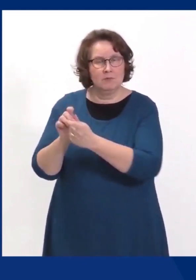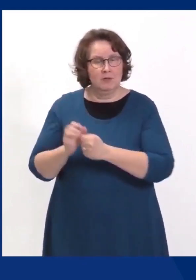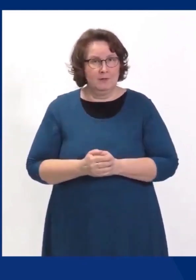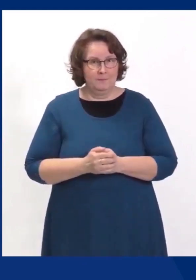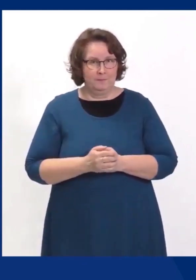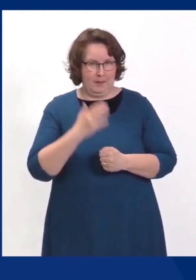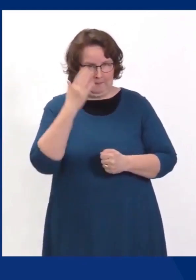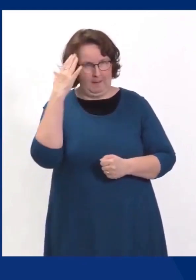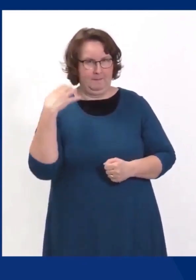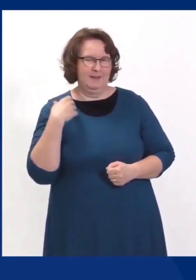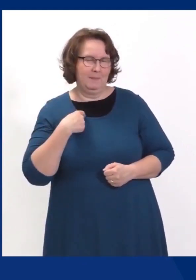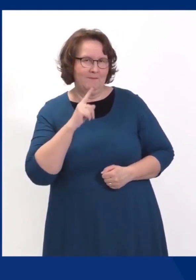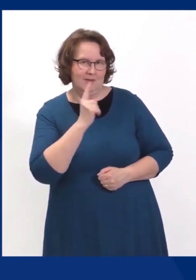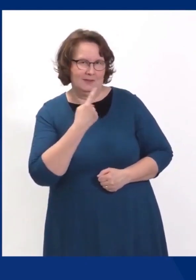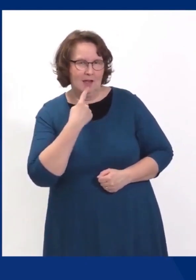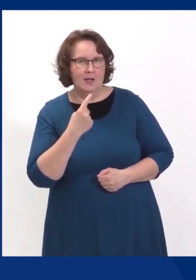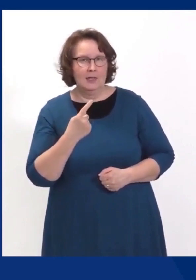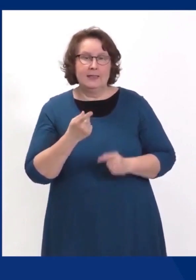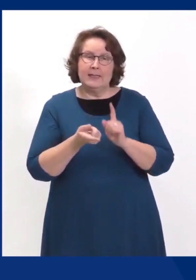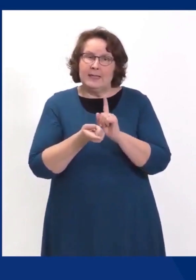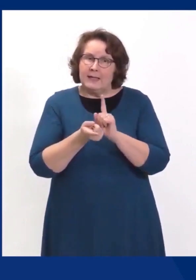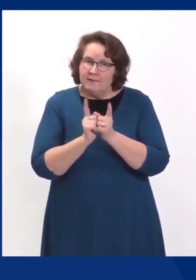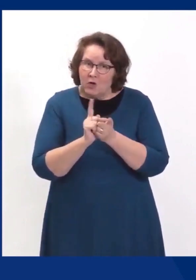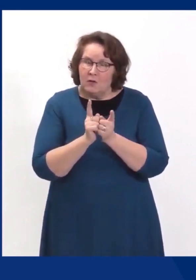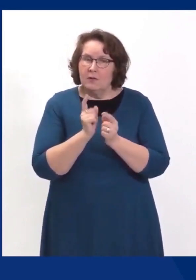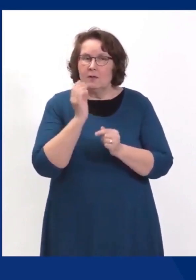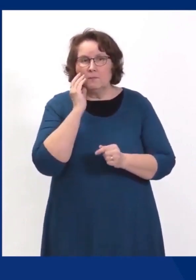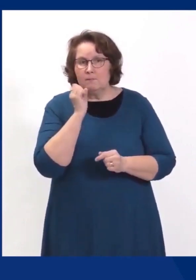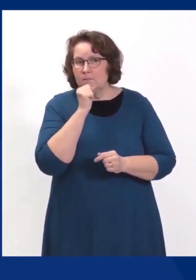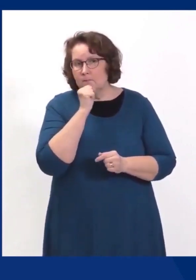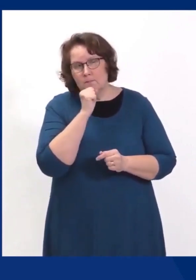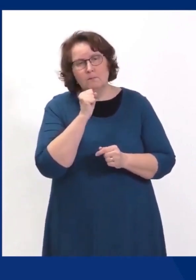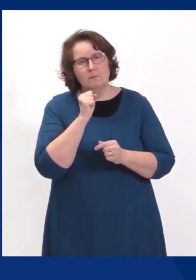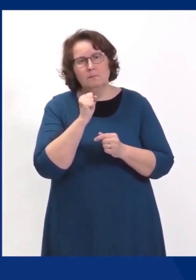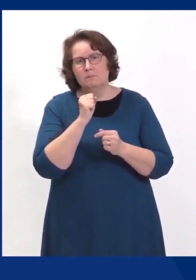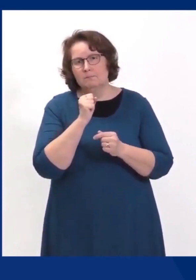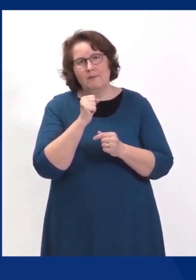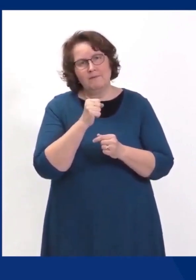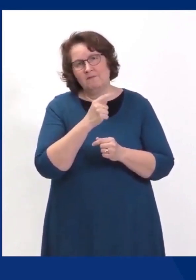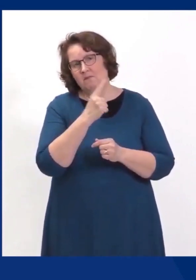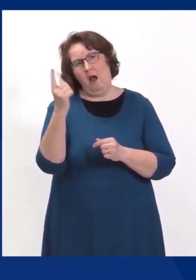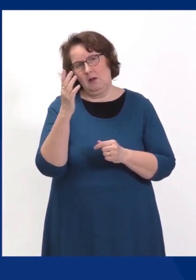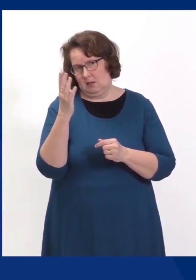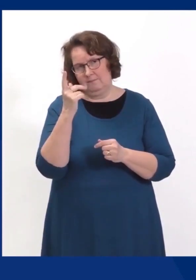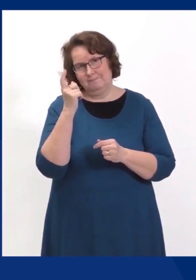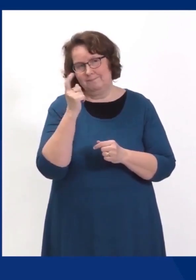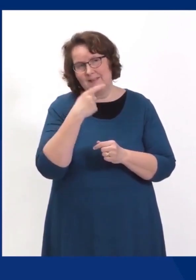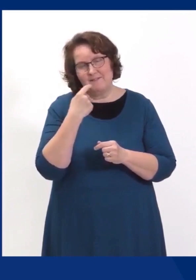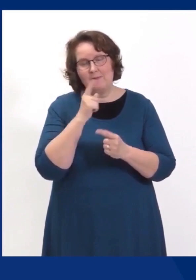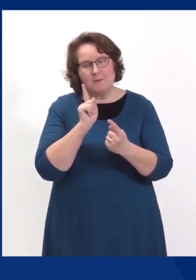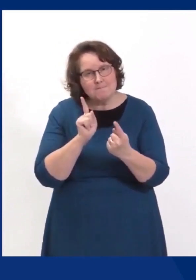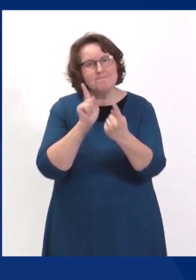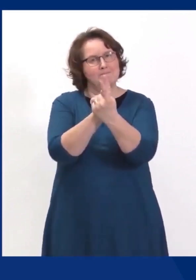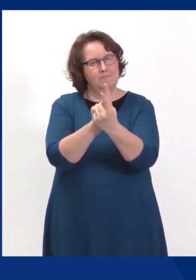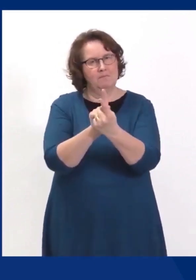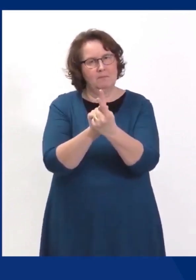vastaan tähän. Se voi kyllä hyvin olla, että isovanhempia ei vähän aikaa voida nähdä fyysisesti. Totta